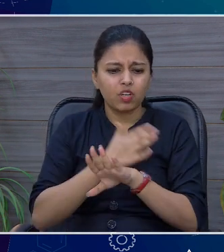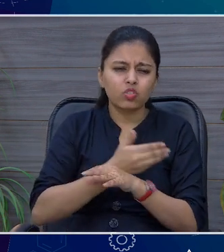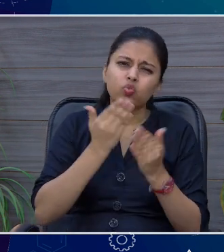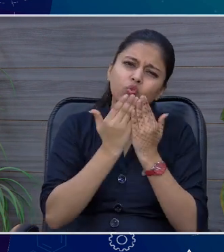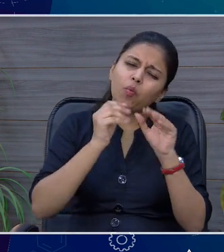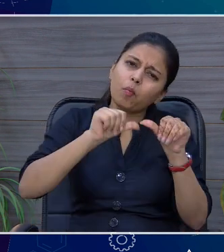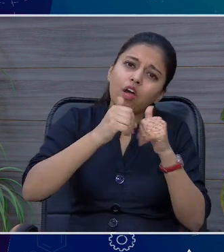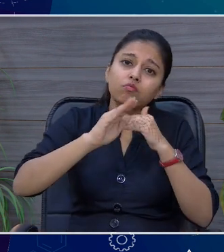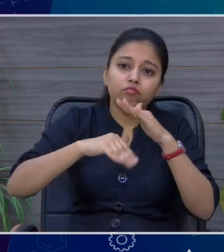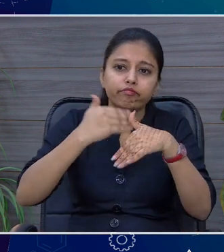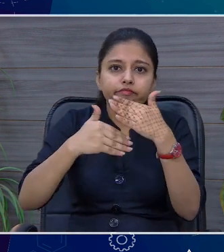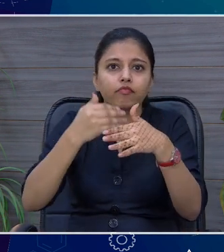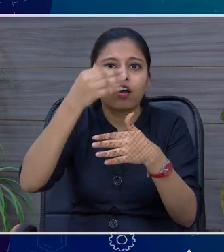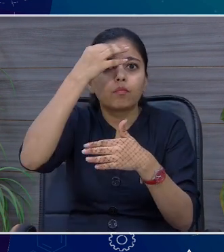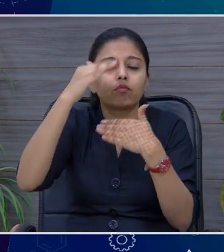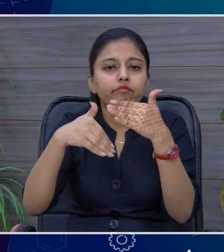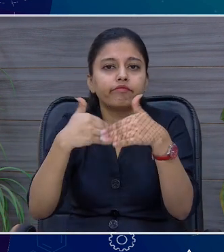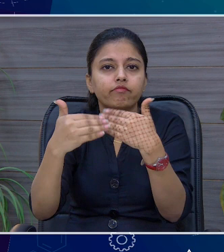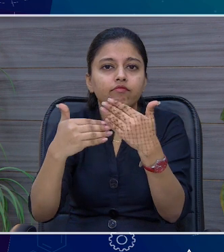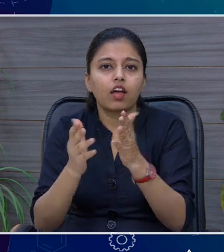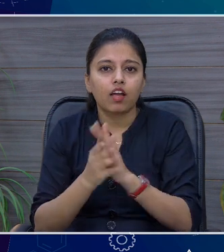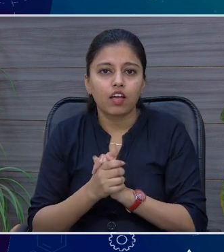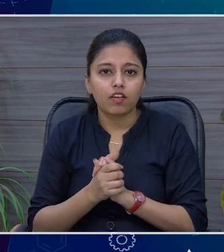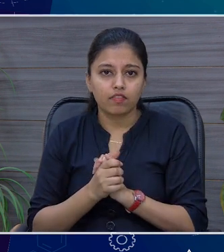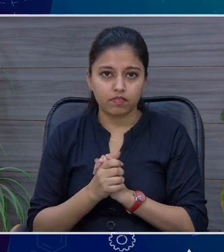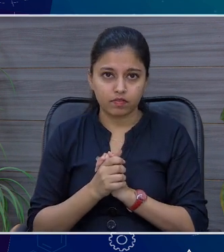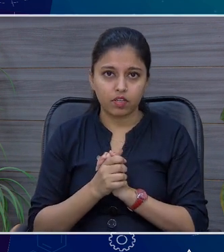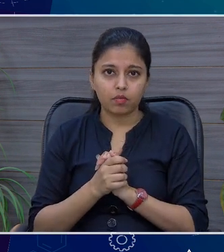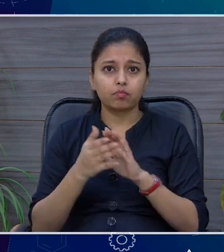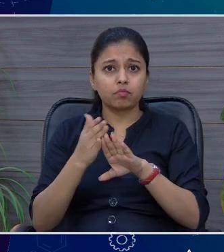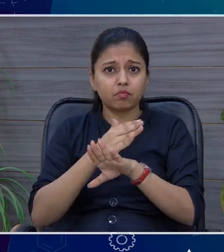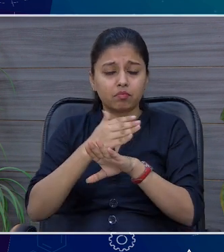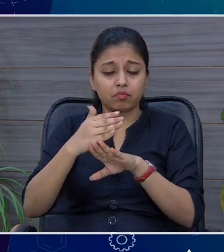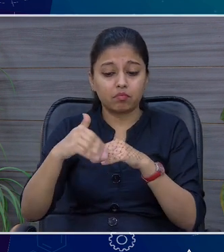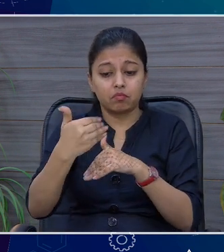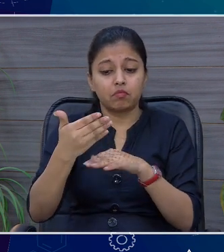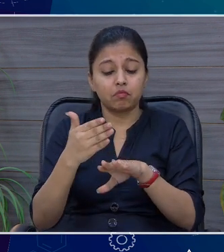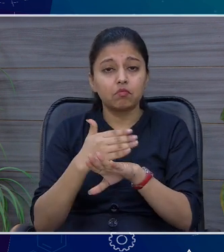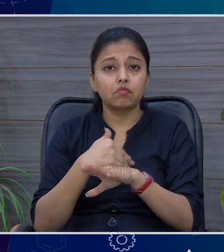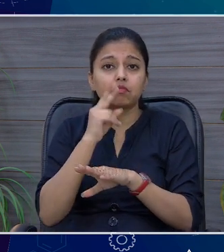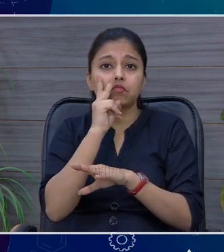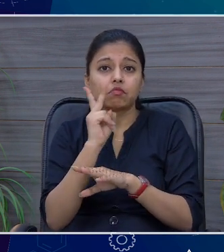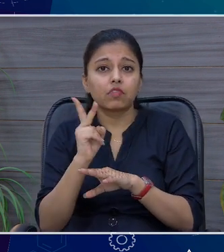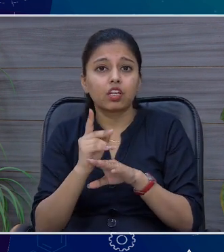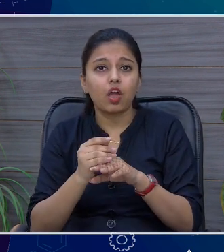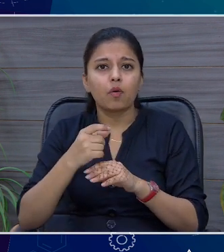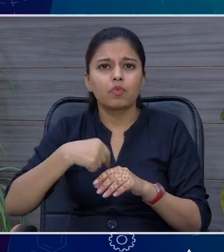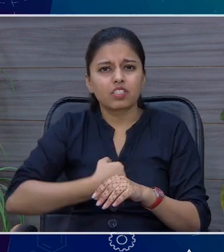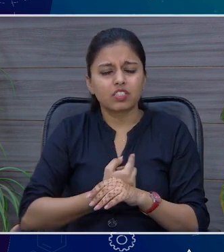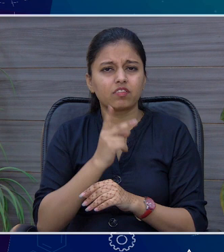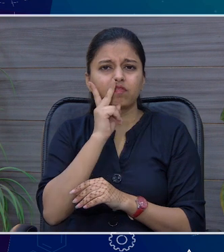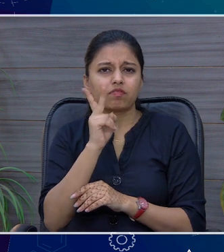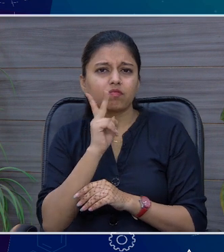नेलीवड रमाइटने मैंने रिले ट्री नेलियु राइपूर से क्या पुछ